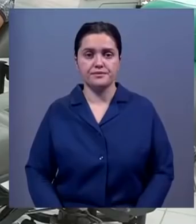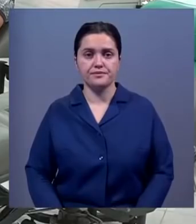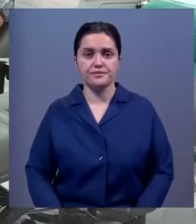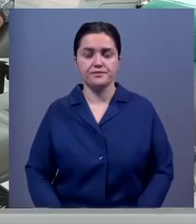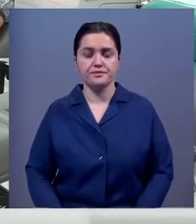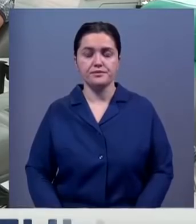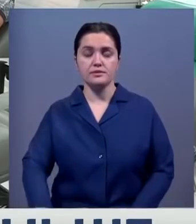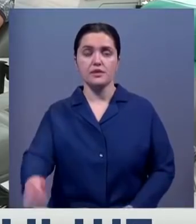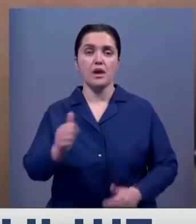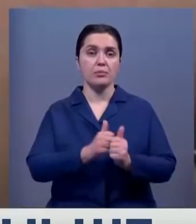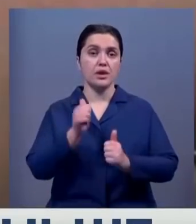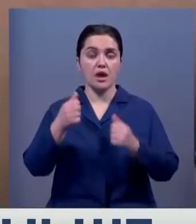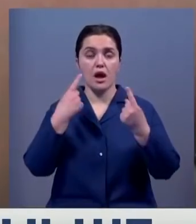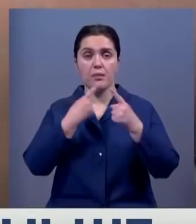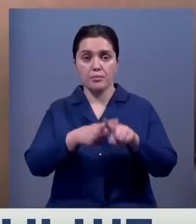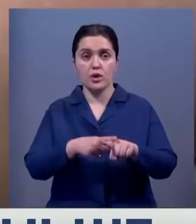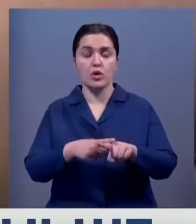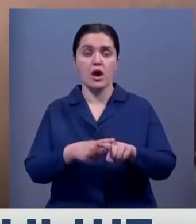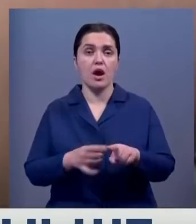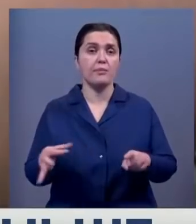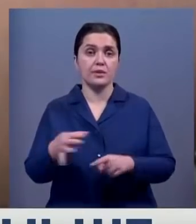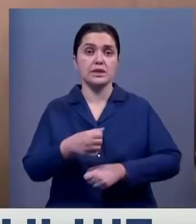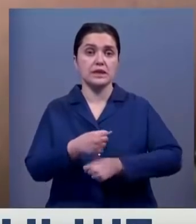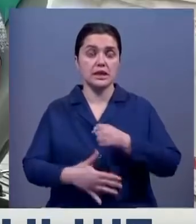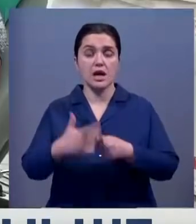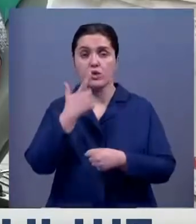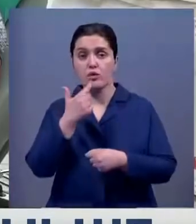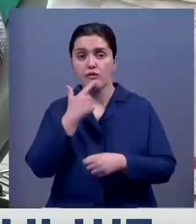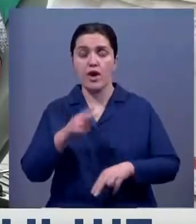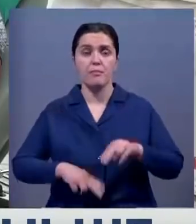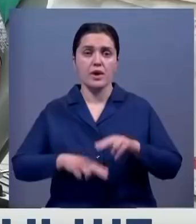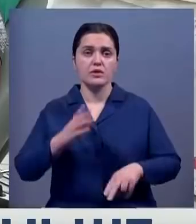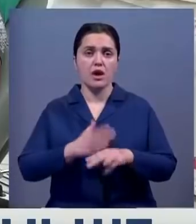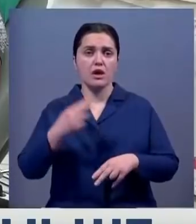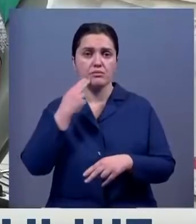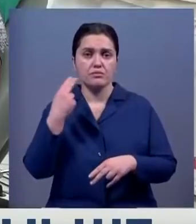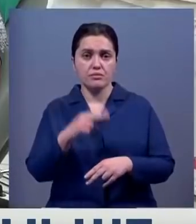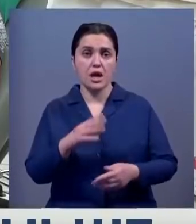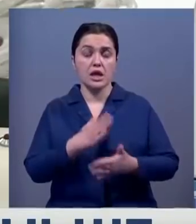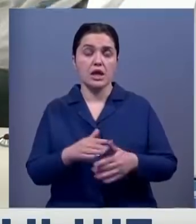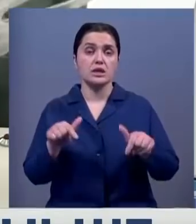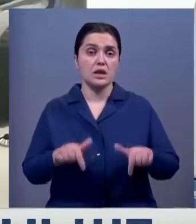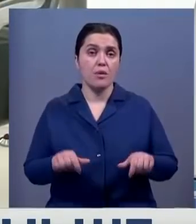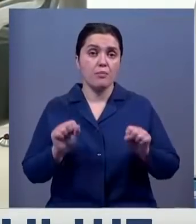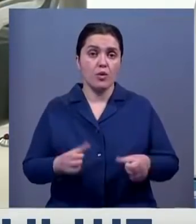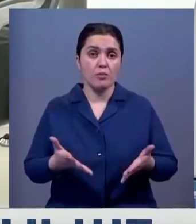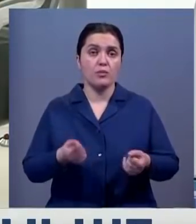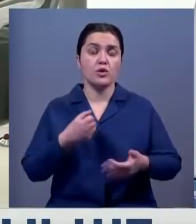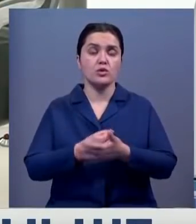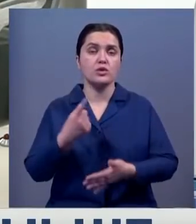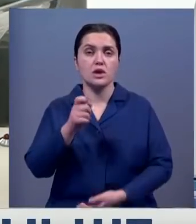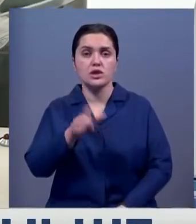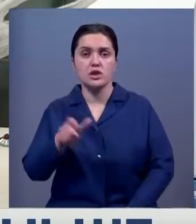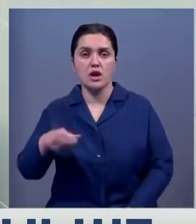Передовое оборудование и цифровые технологии. Областной центр крови построен с учетом современных требований. Здесь могут принимать до 100 доноров в